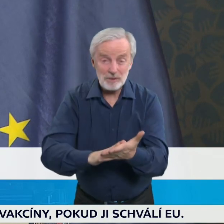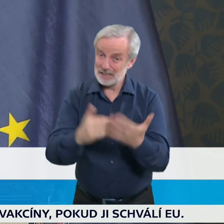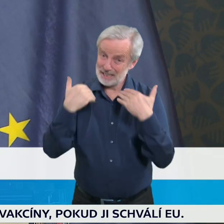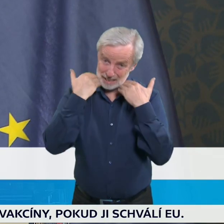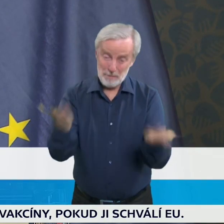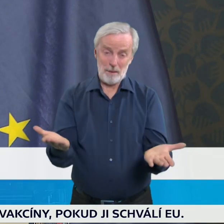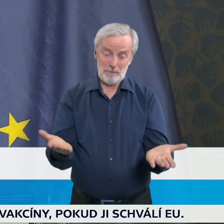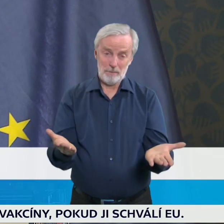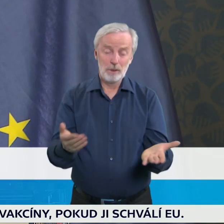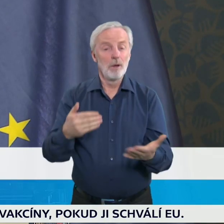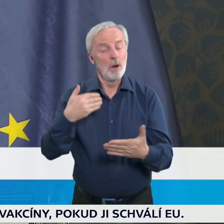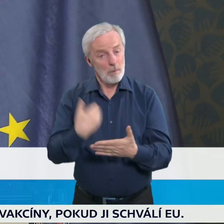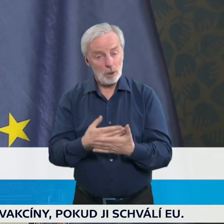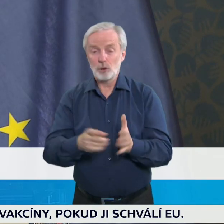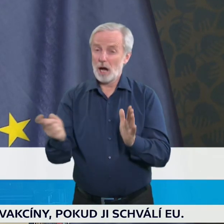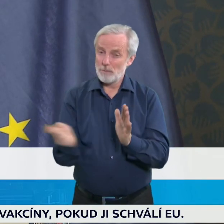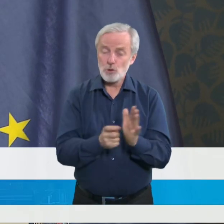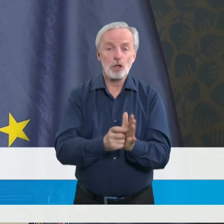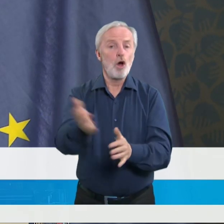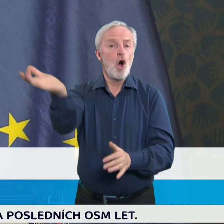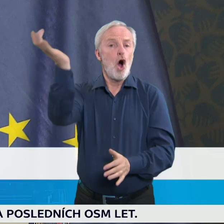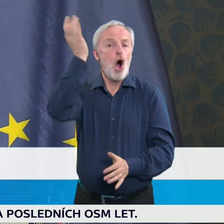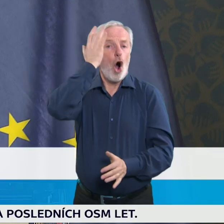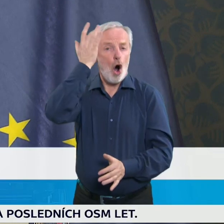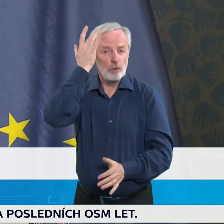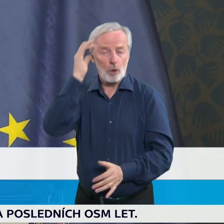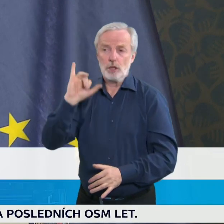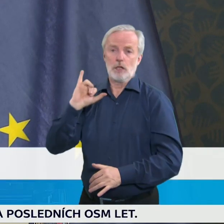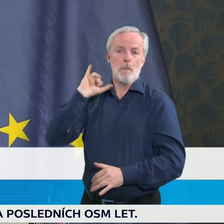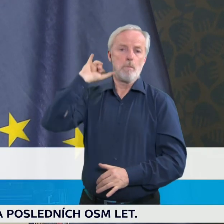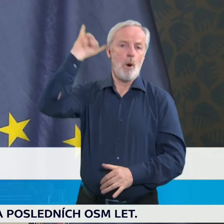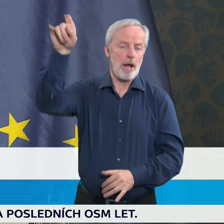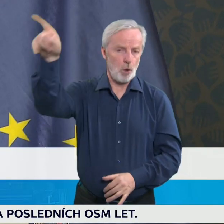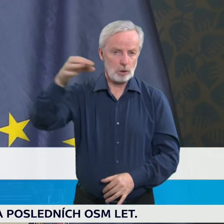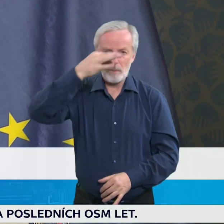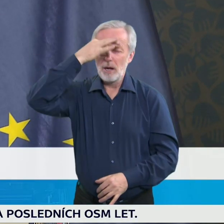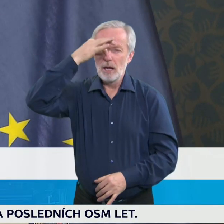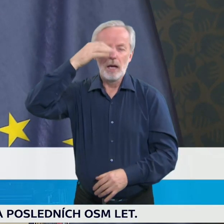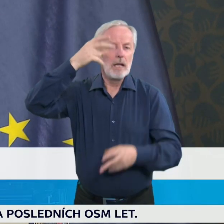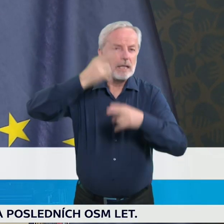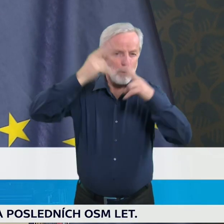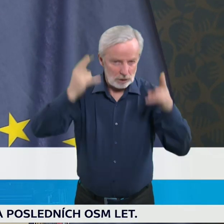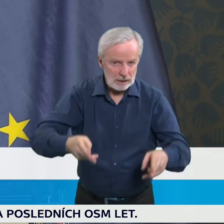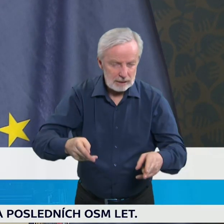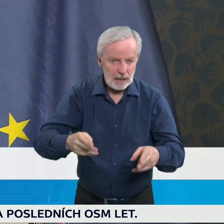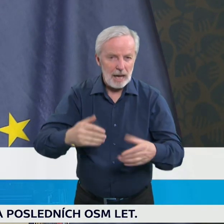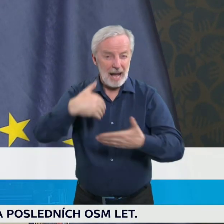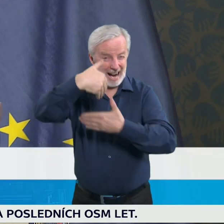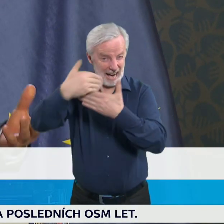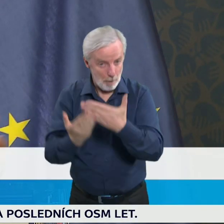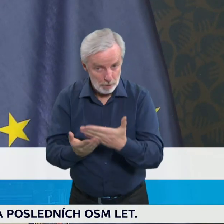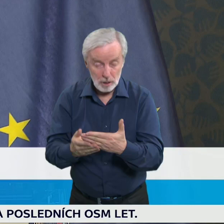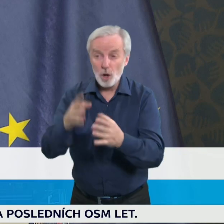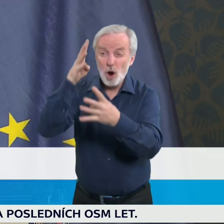odborníci i na intenzivní péči do této nemocnice podívali a zjistili situaci na místě, abychom nebyli odkázáni jenom na